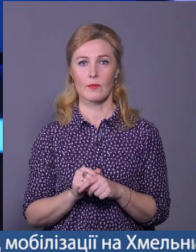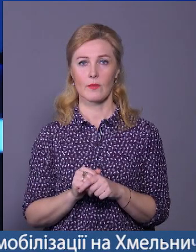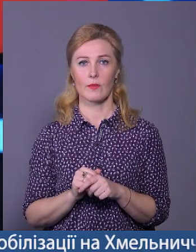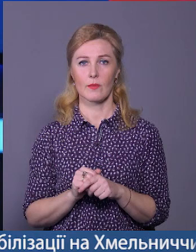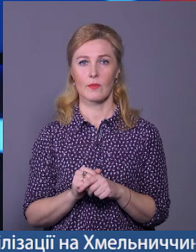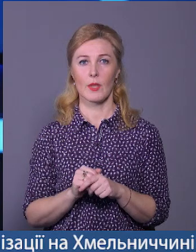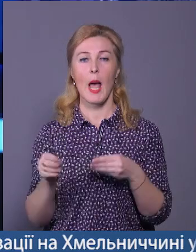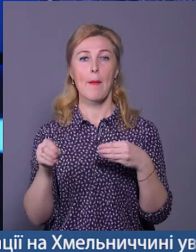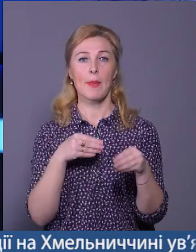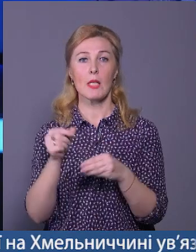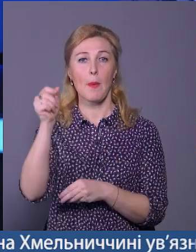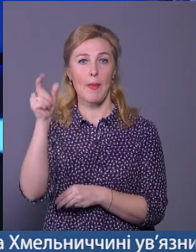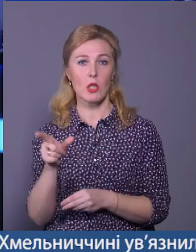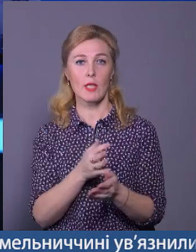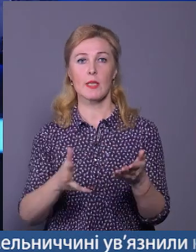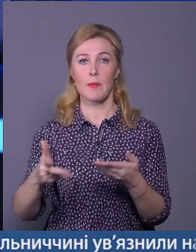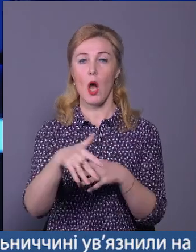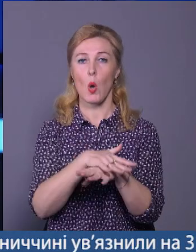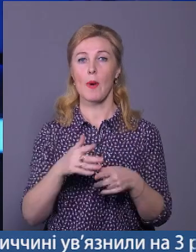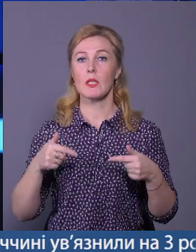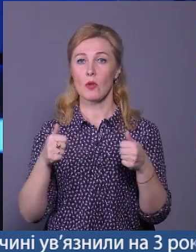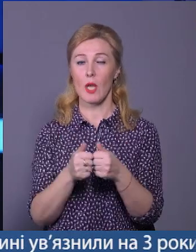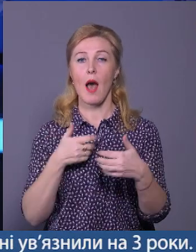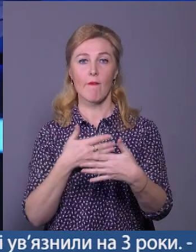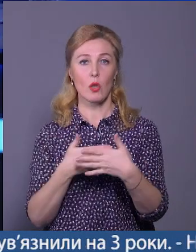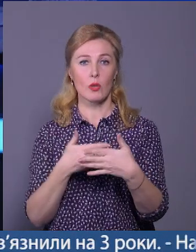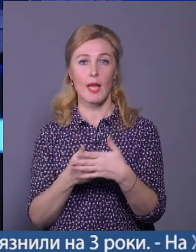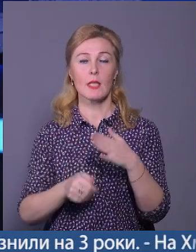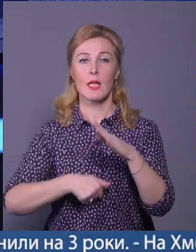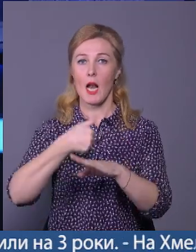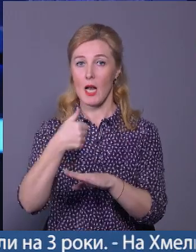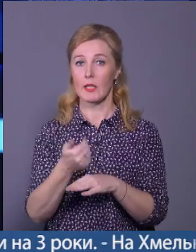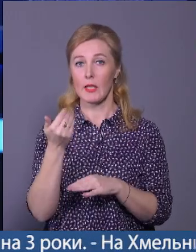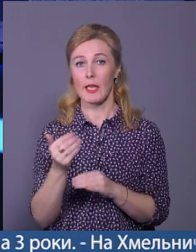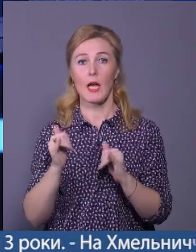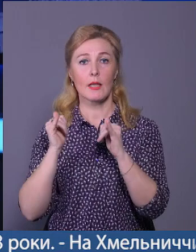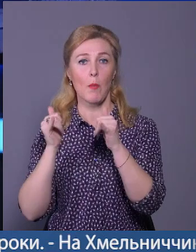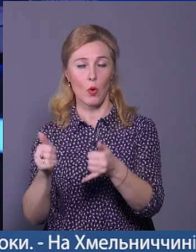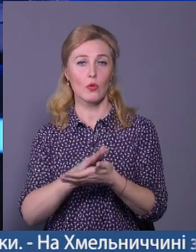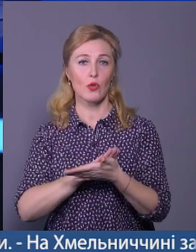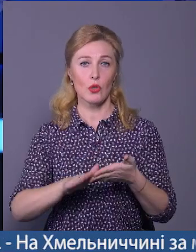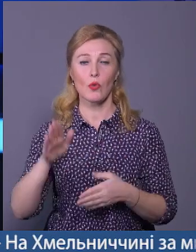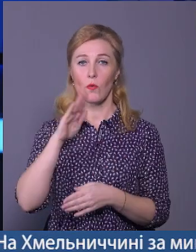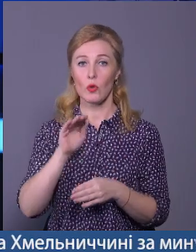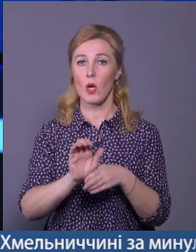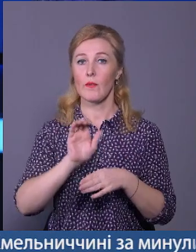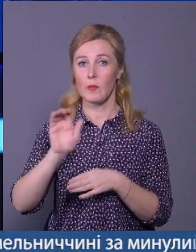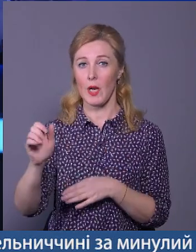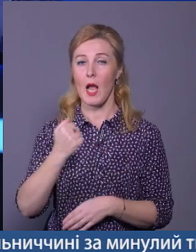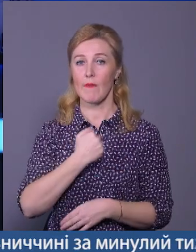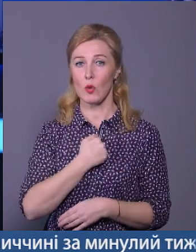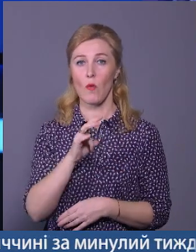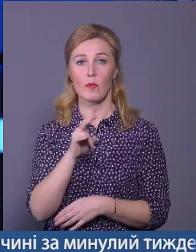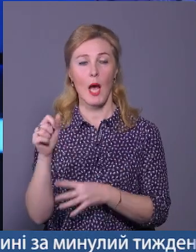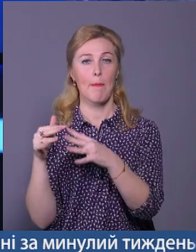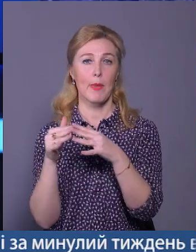Пластикові пляшки збирають у громадській організації «Волонтерський лідер». Їх наповнюють фільтрованою водою та відправляють військовим